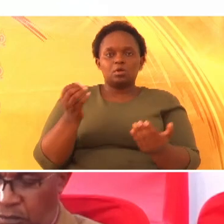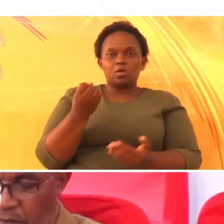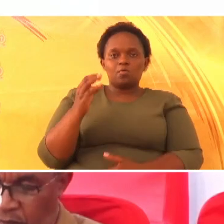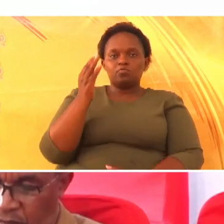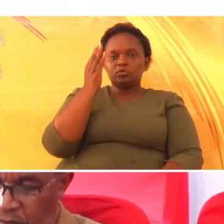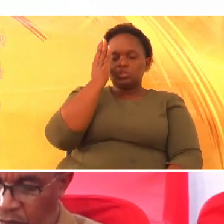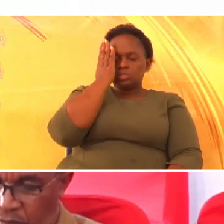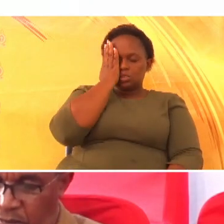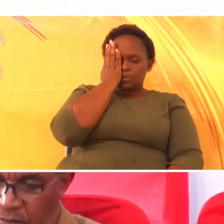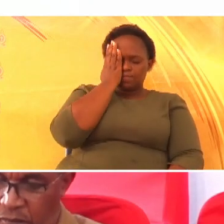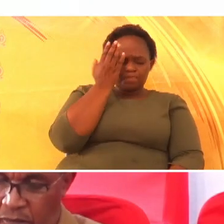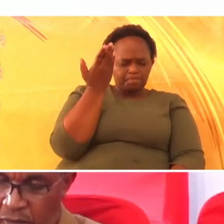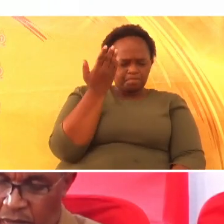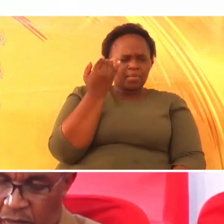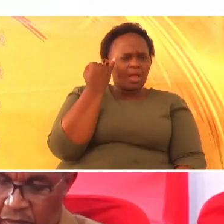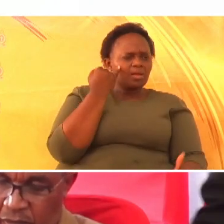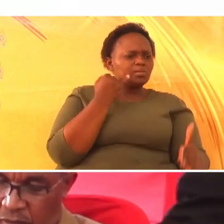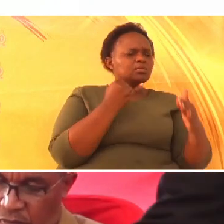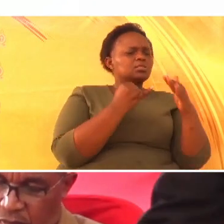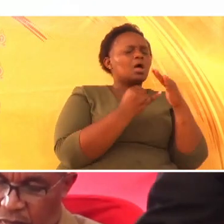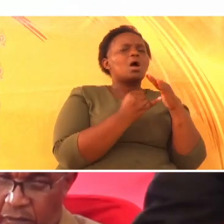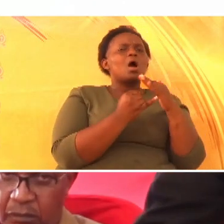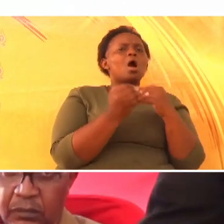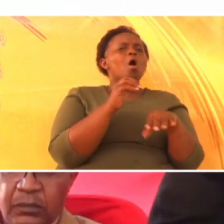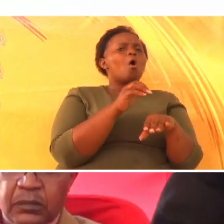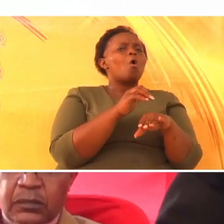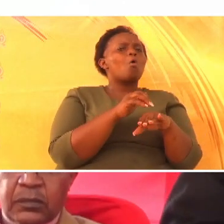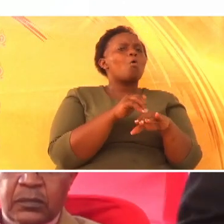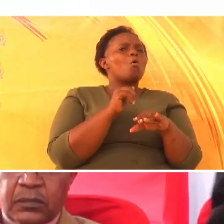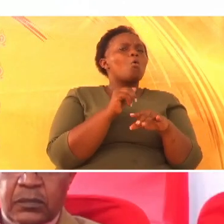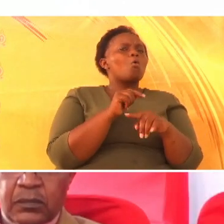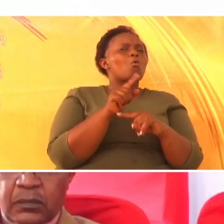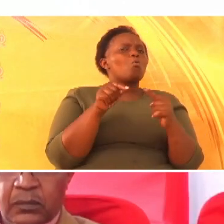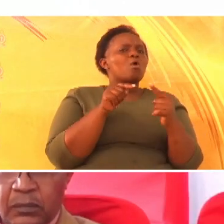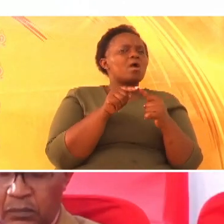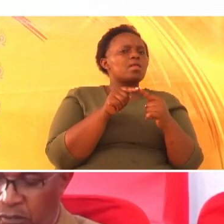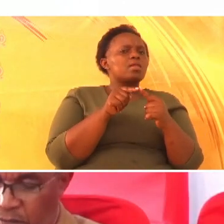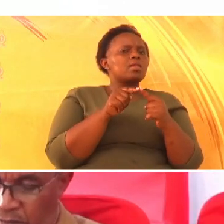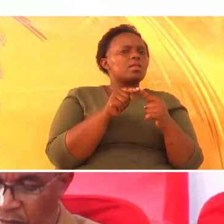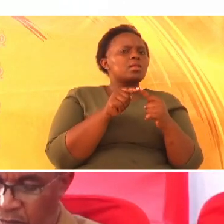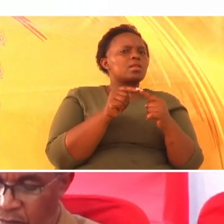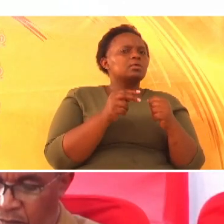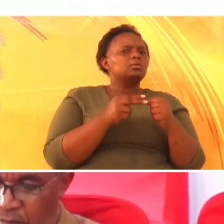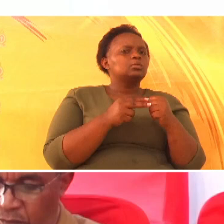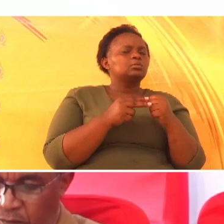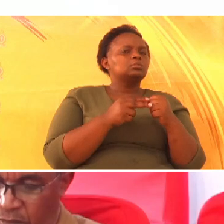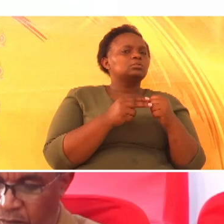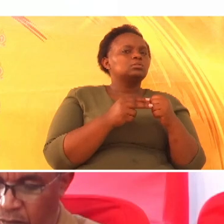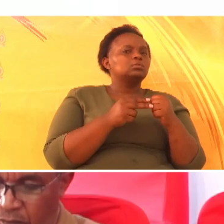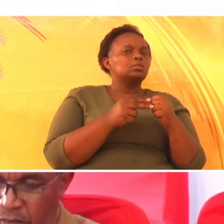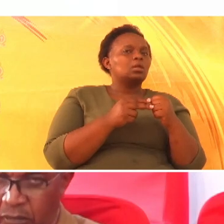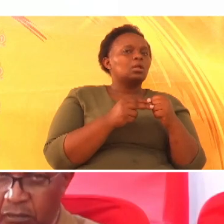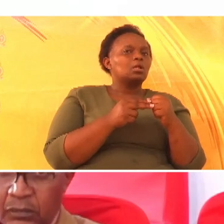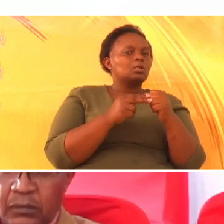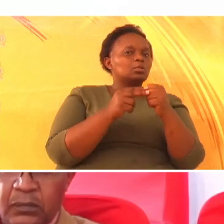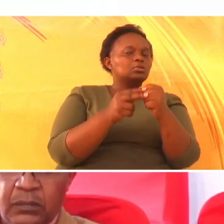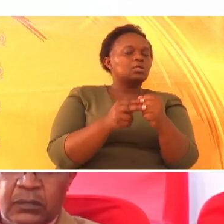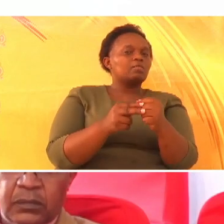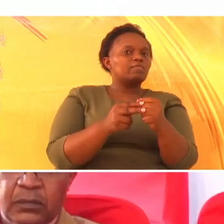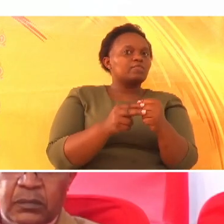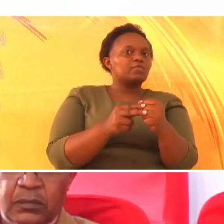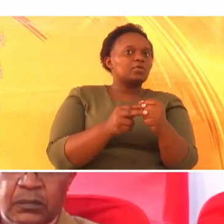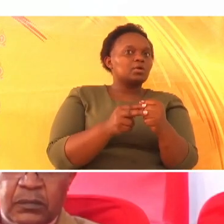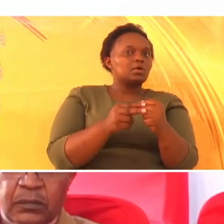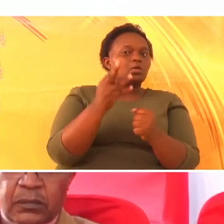Isaia alitua mwaka wa 107 na 40 kabla